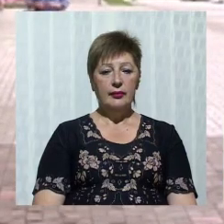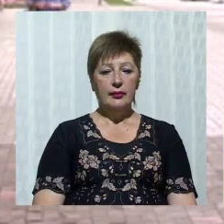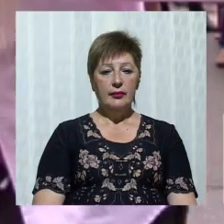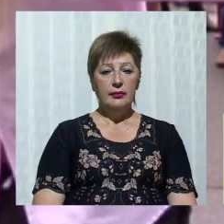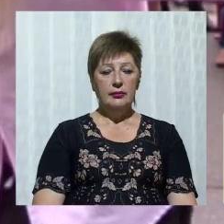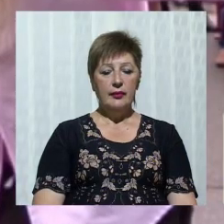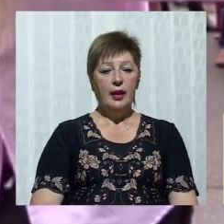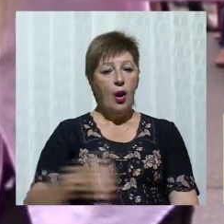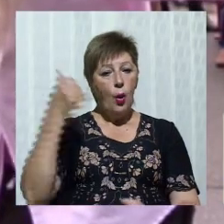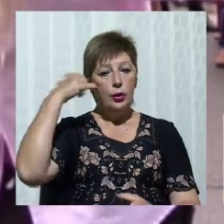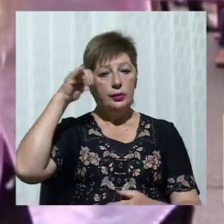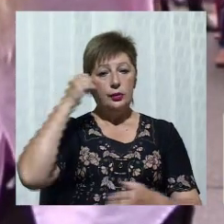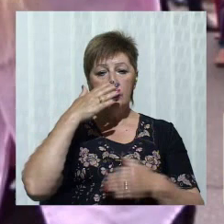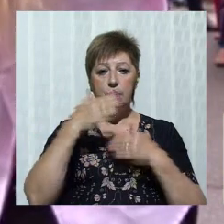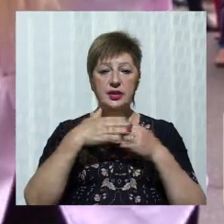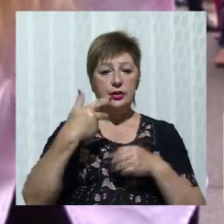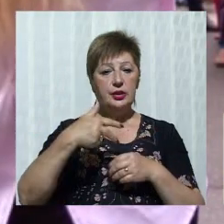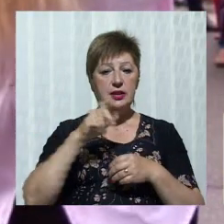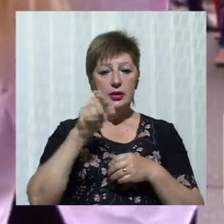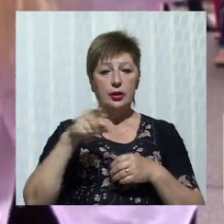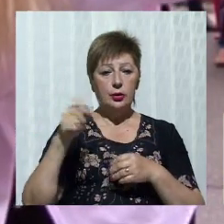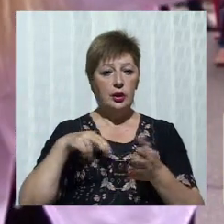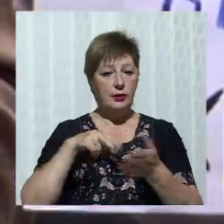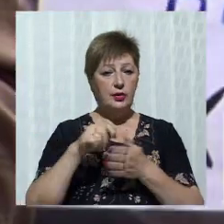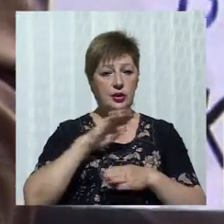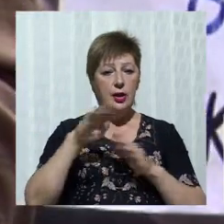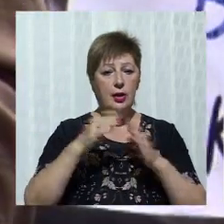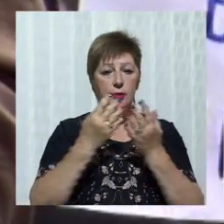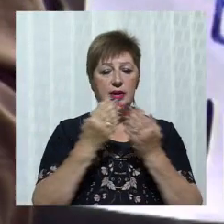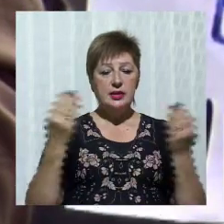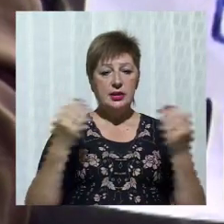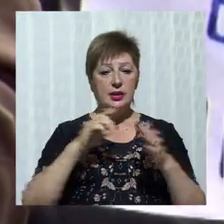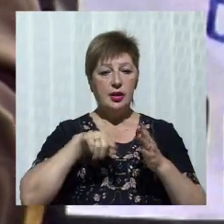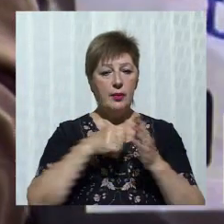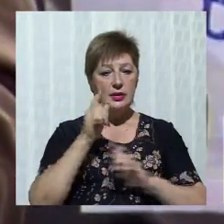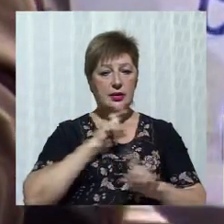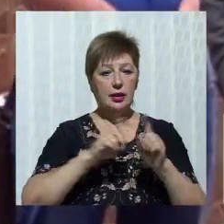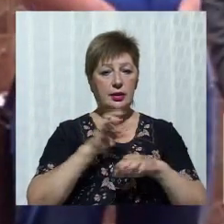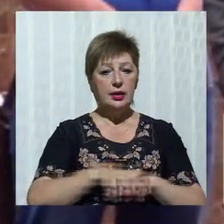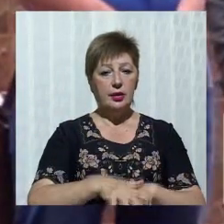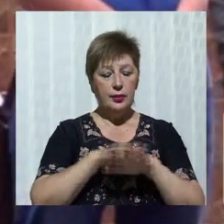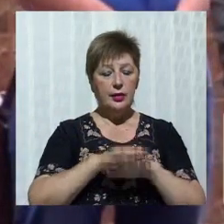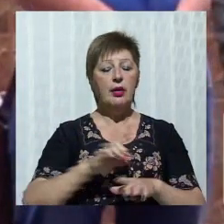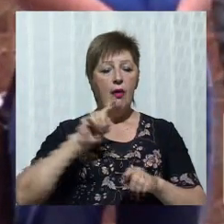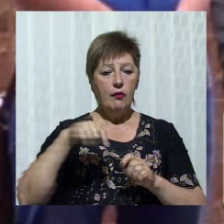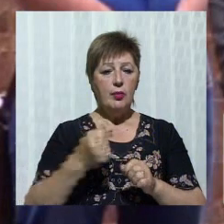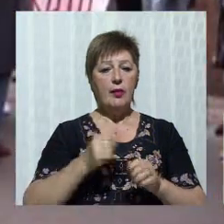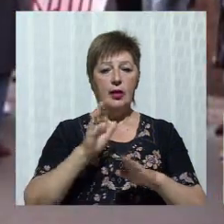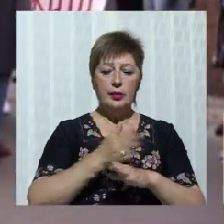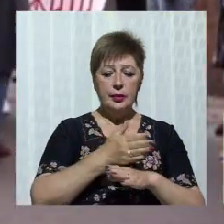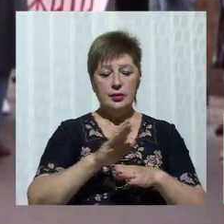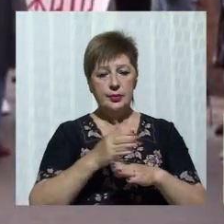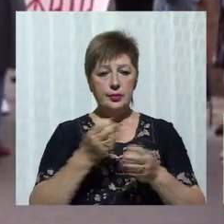У Кривому Розі близько 30 людей вийшли під стіну міськради на мітинг. Учасники акції вимагали про перерозподіл